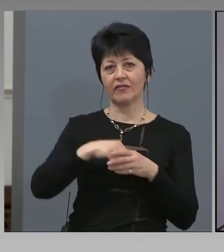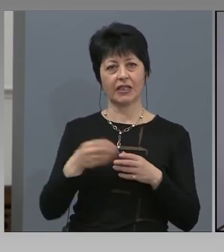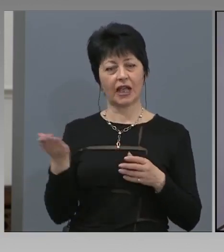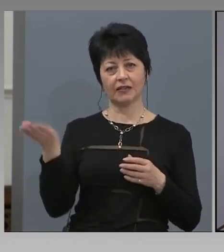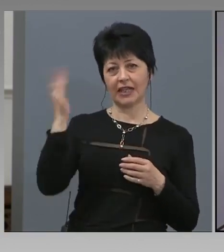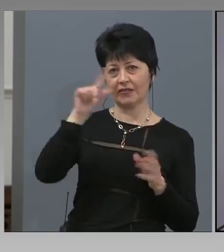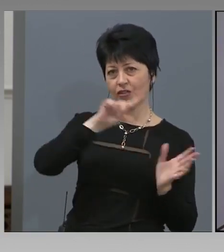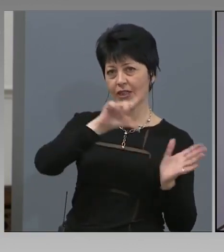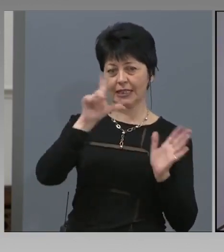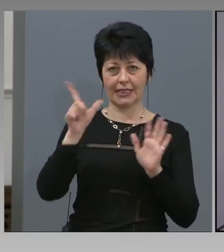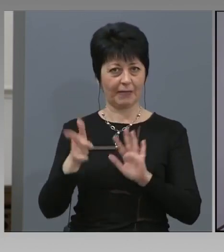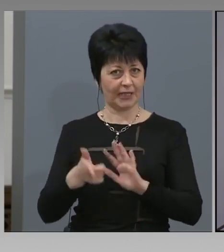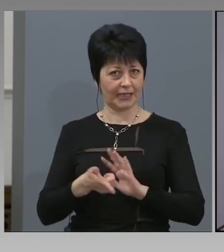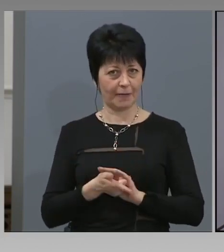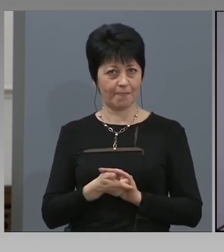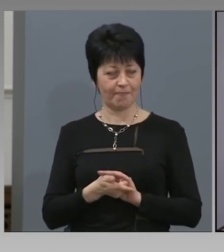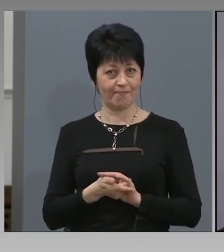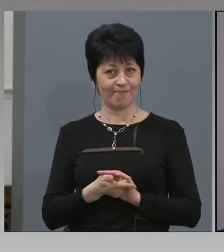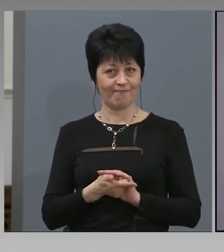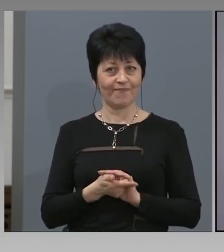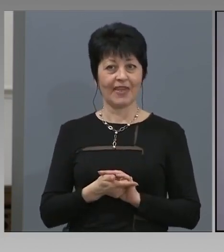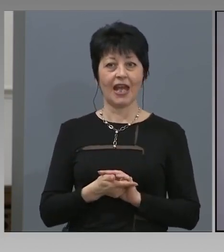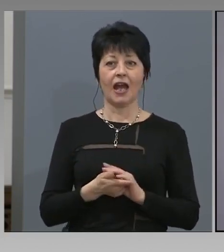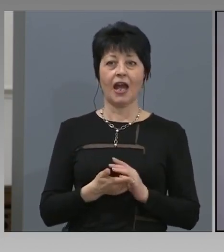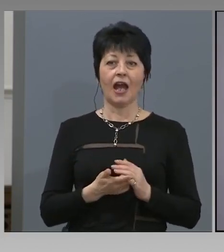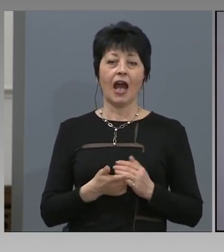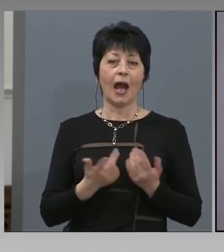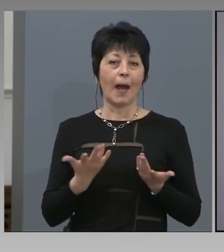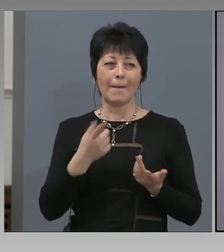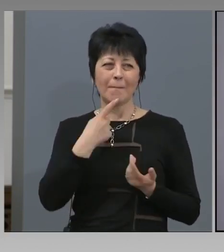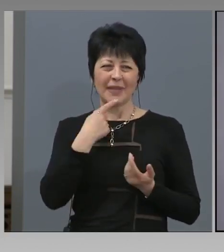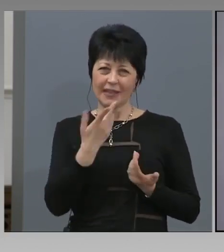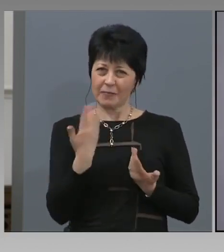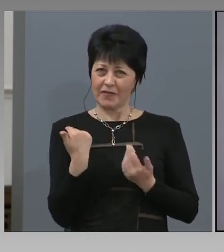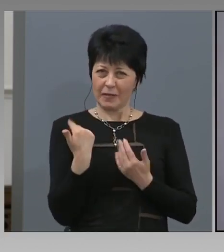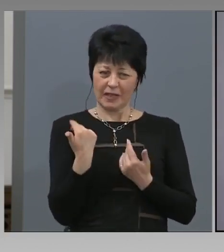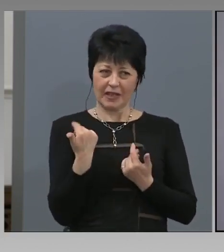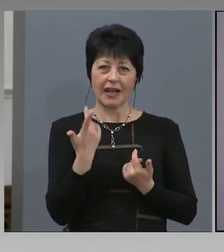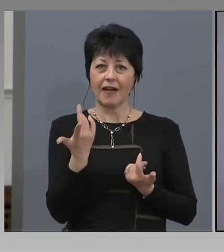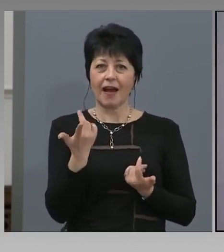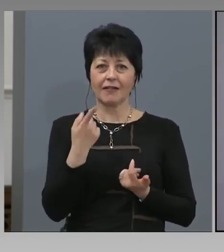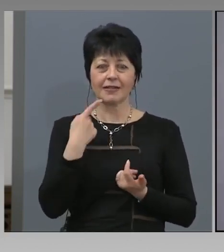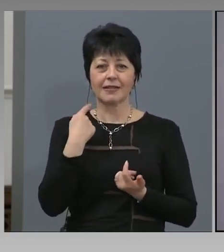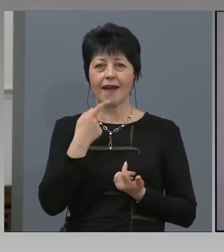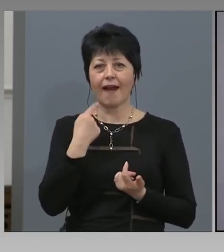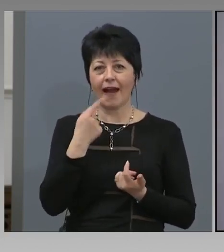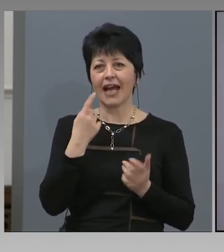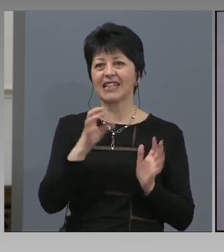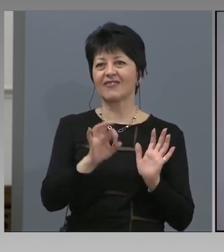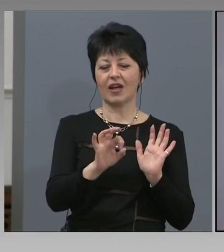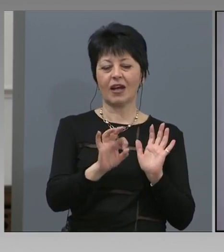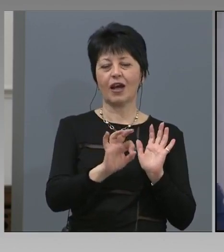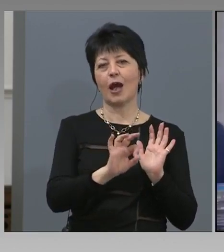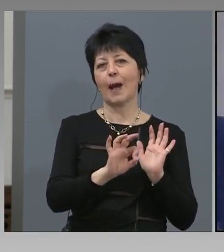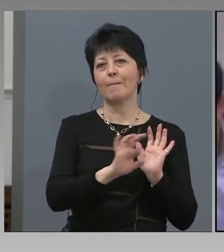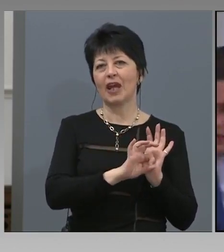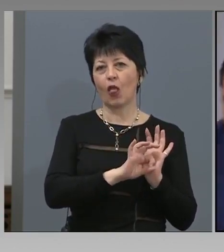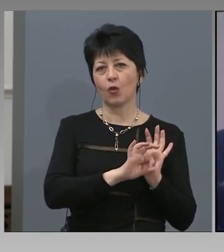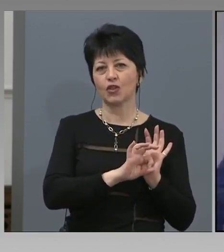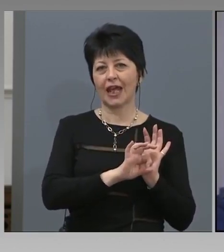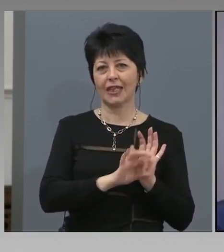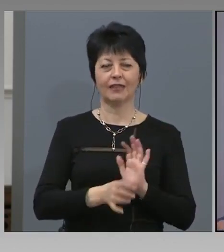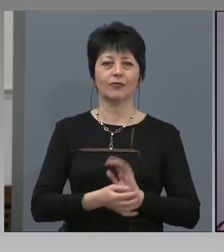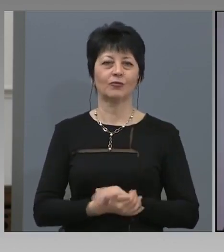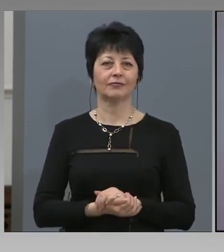Извинете, дали се рассеях, но Нане ви пита как се казва приложението. Отговорихте ли за тъдна този